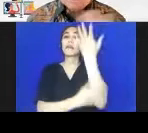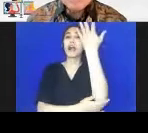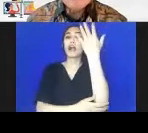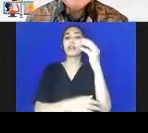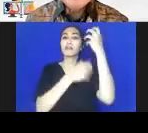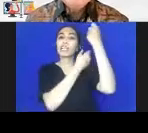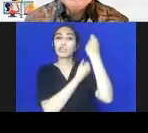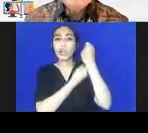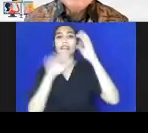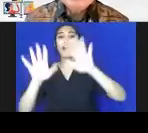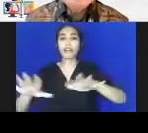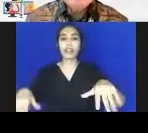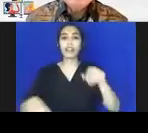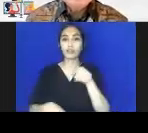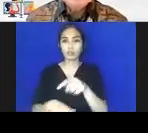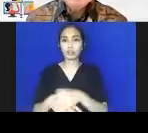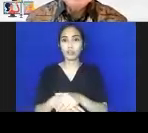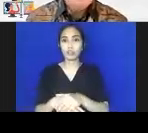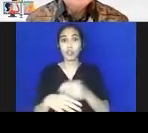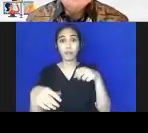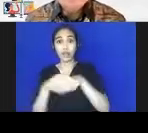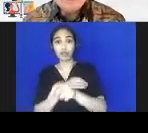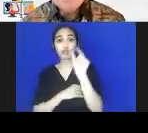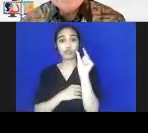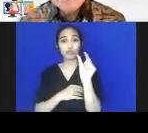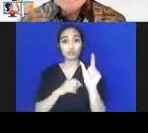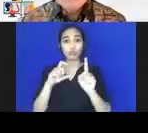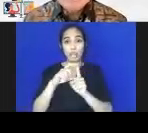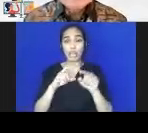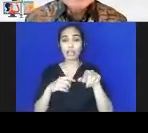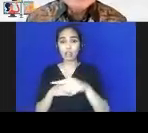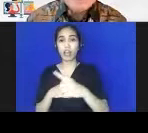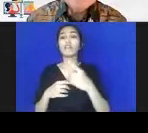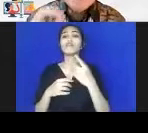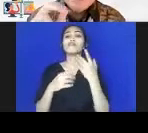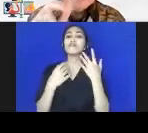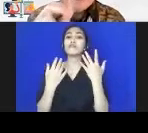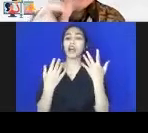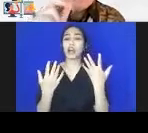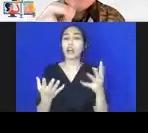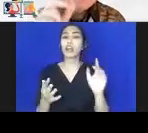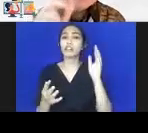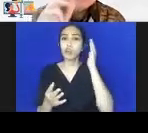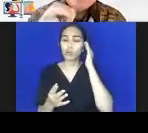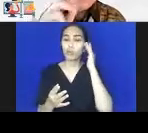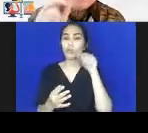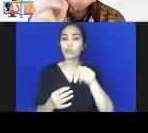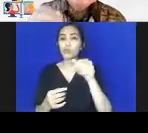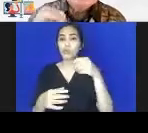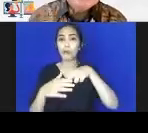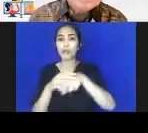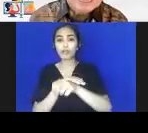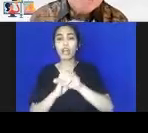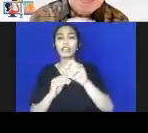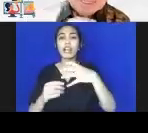masuk undang-undang dasar, kita perbaiki salah satu alasan mengamendir undang-undang dasar kita adalah untuk memasukkan hak